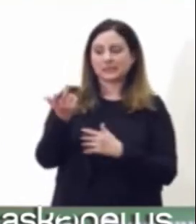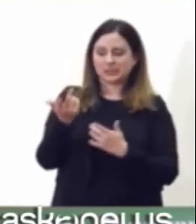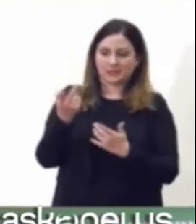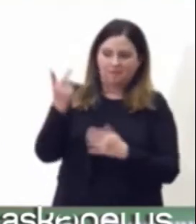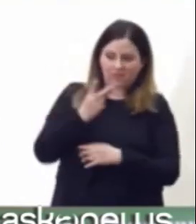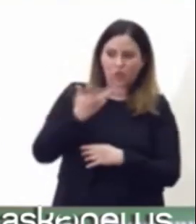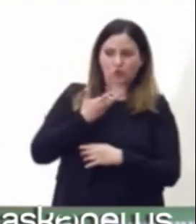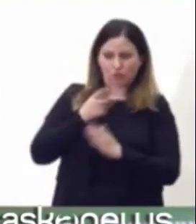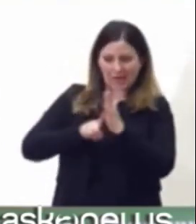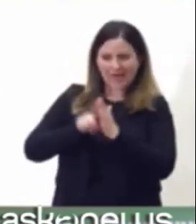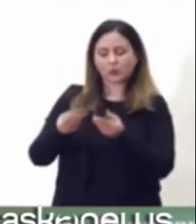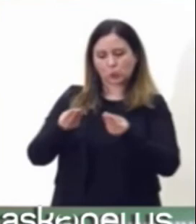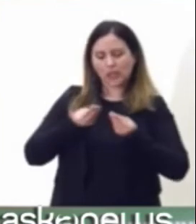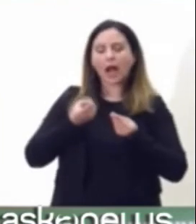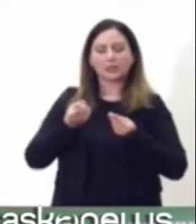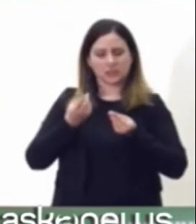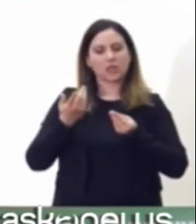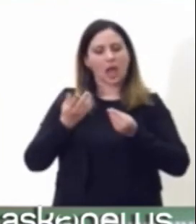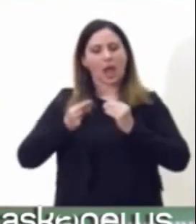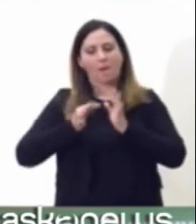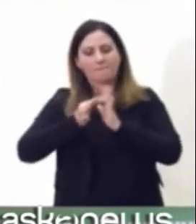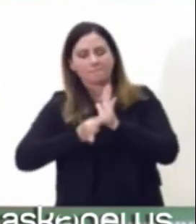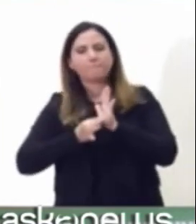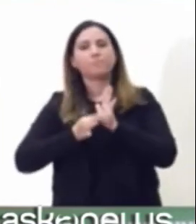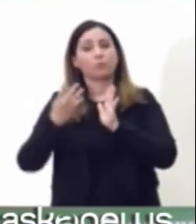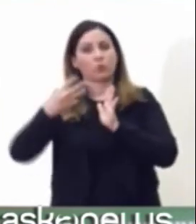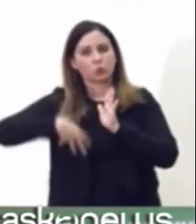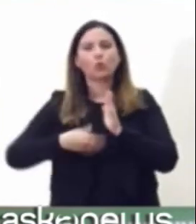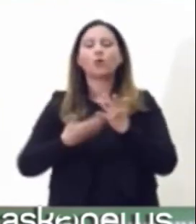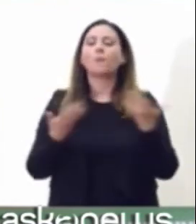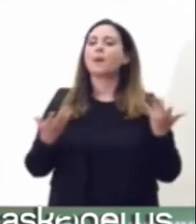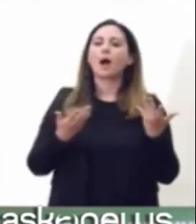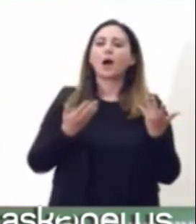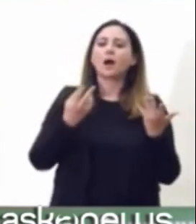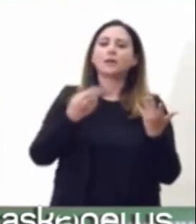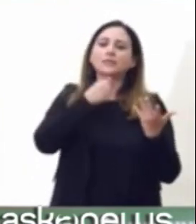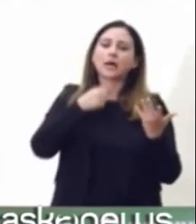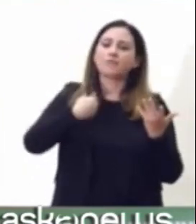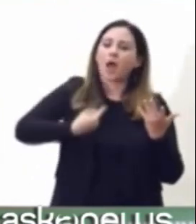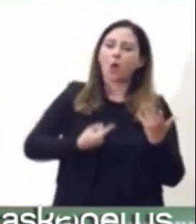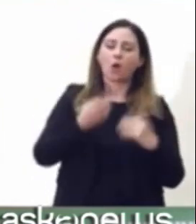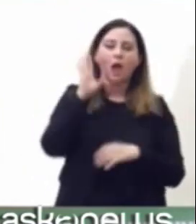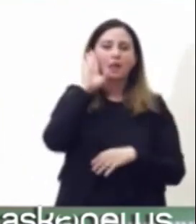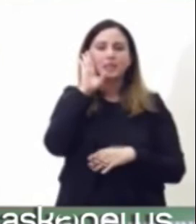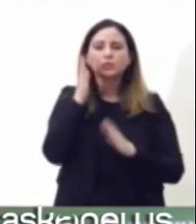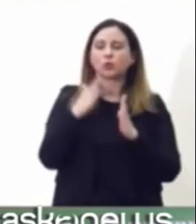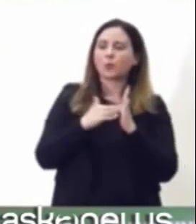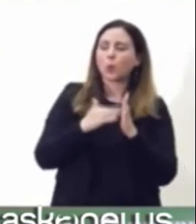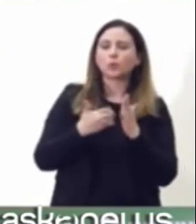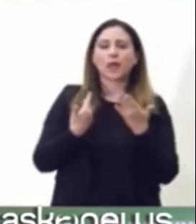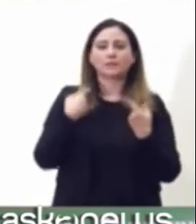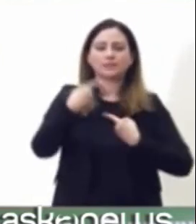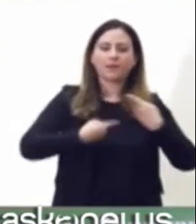funzionando, dall'altra da un segnale che occorre ancora mantenere grande attenzione e grande perseveranza per poter